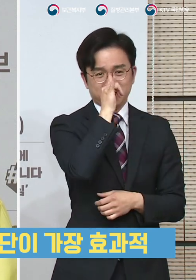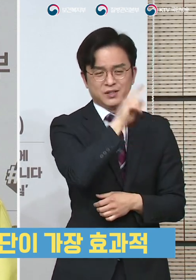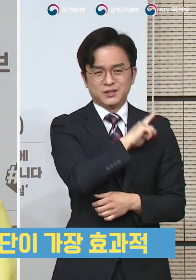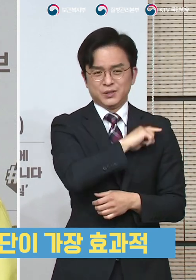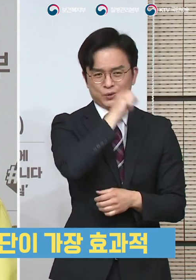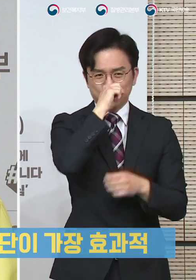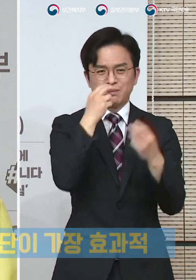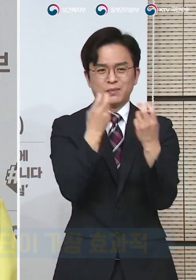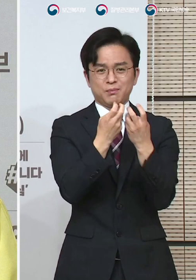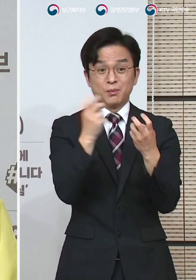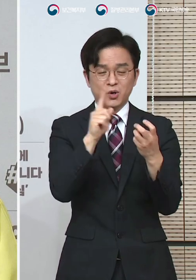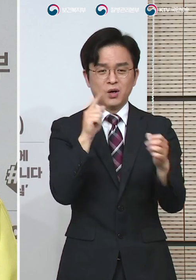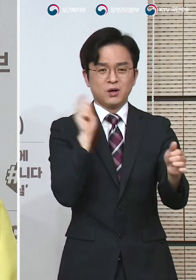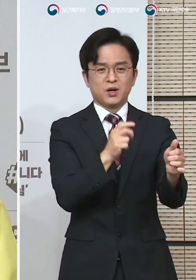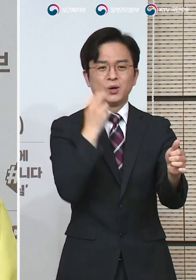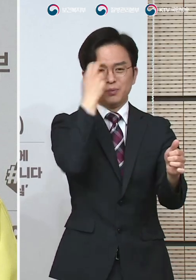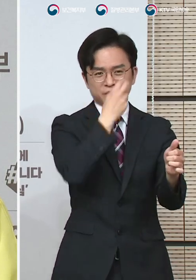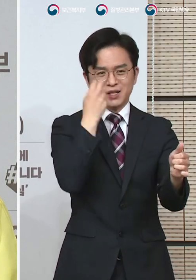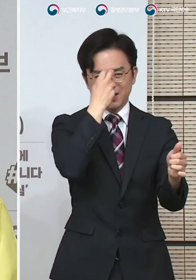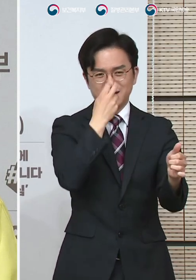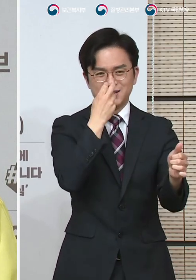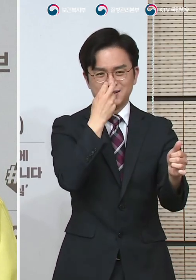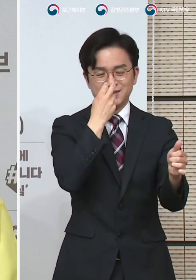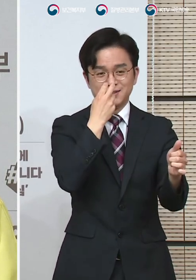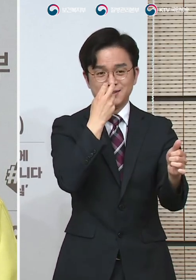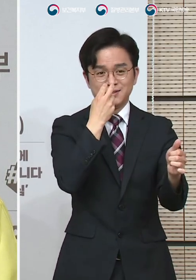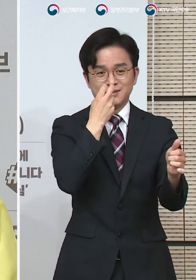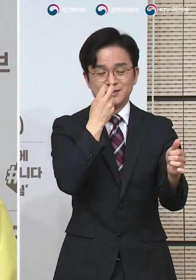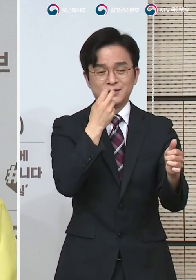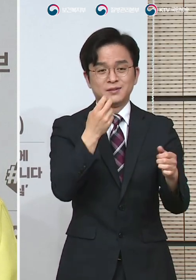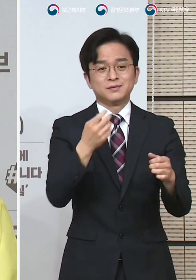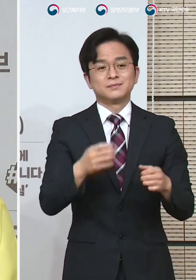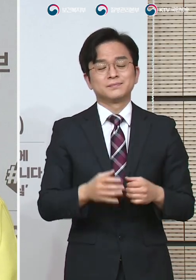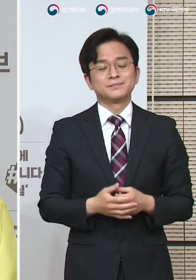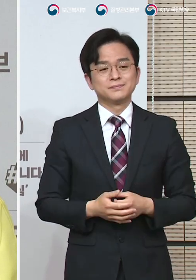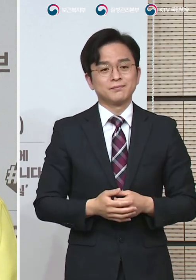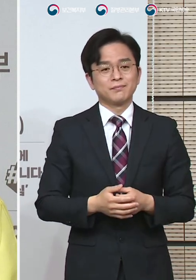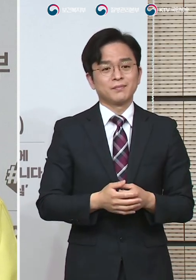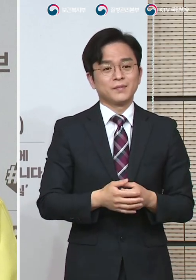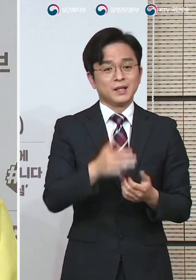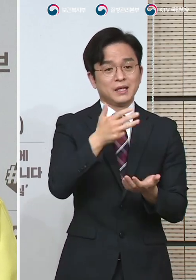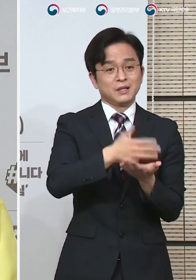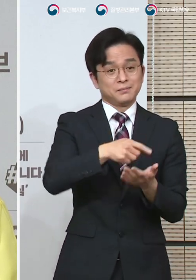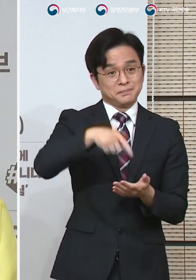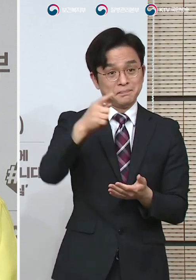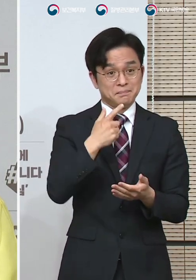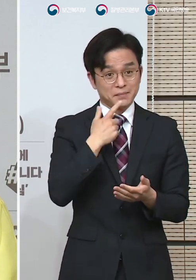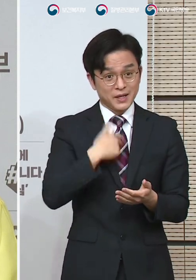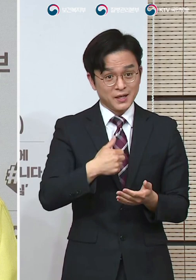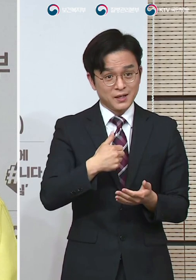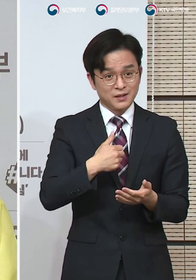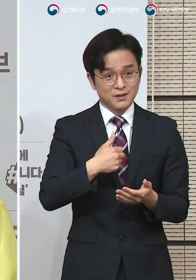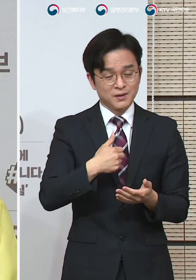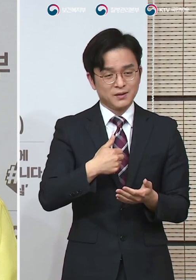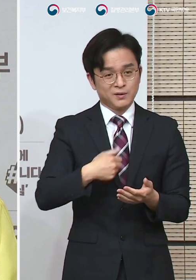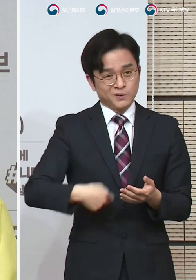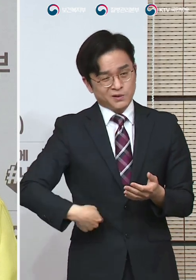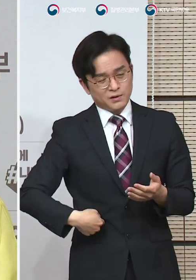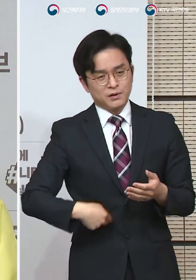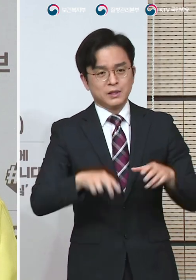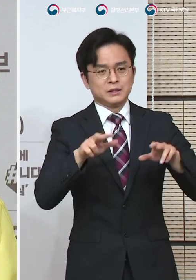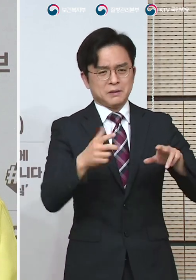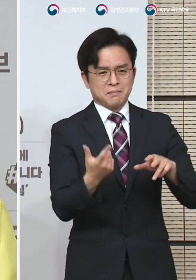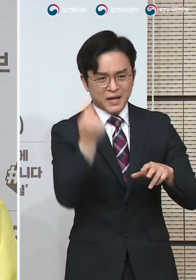방법입니다. 아직까지 검사를 받지 못하신 분들은 지금이라도 바로 가셔서 적극